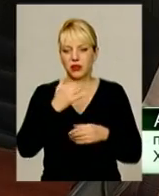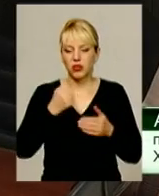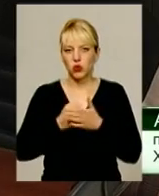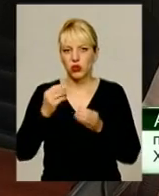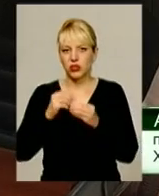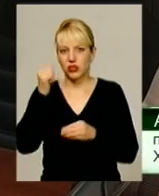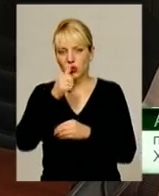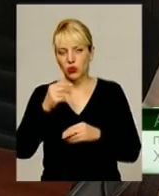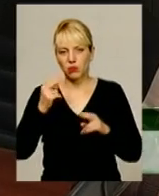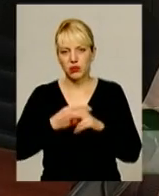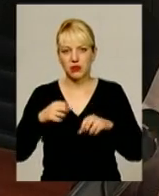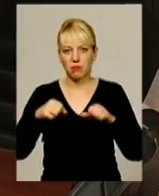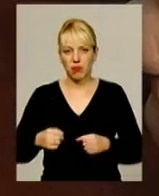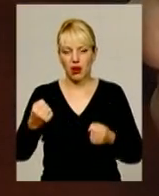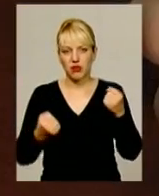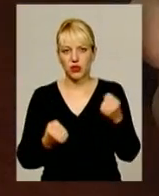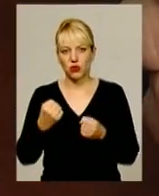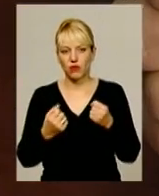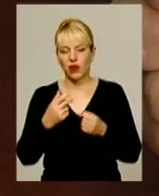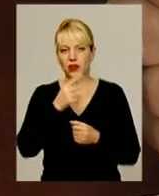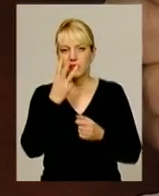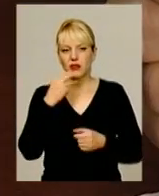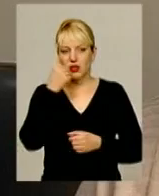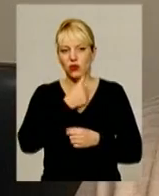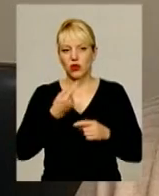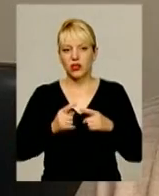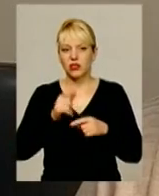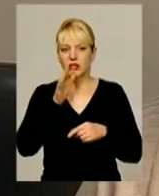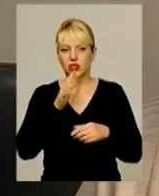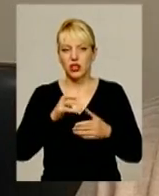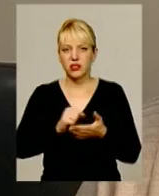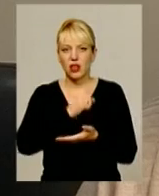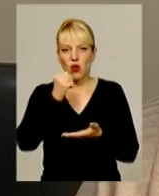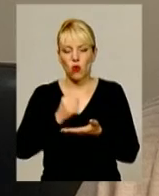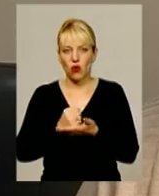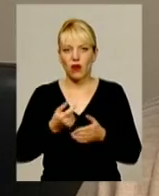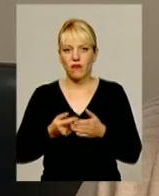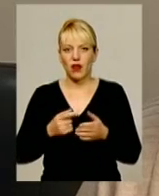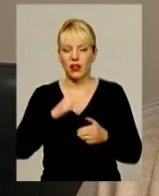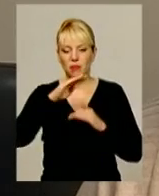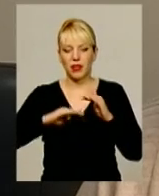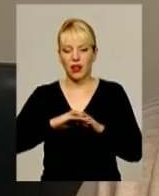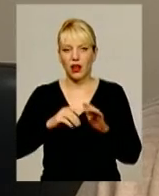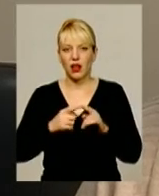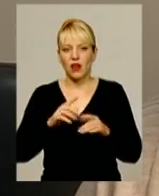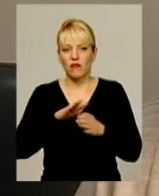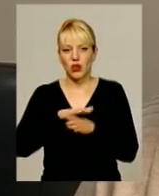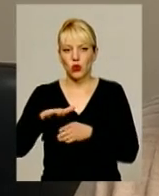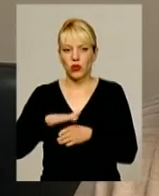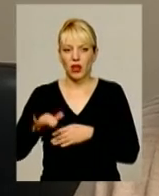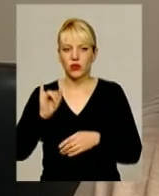позбавленням права керування транспортним засобом з роком на 3 роки. На даний час ухвала підлягає до негайного виконання, т.е. вона звернута